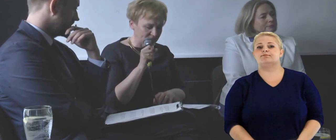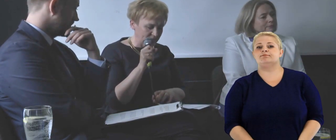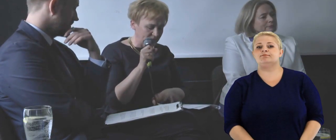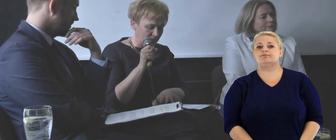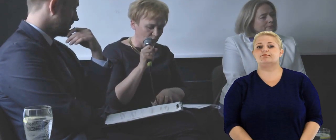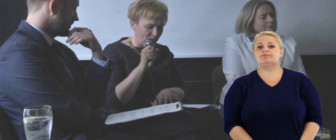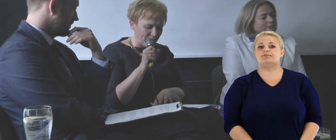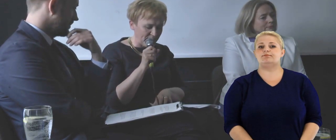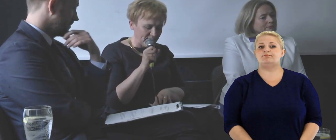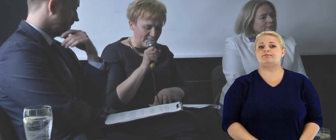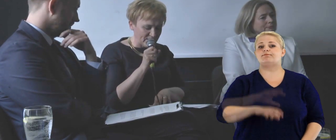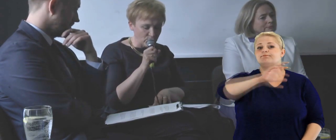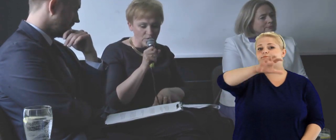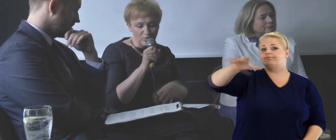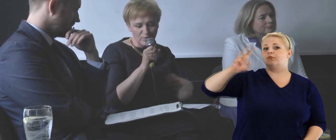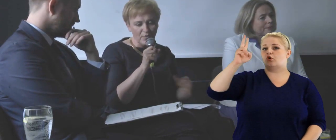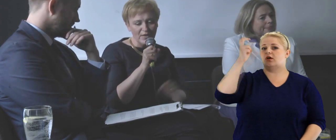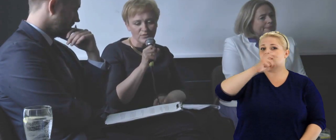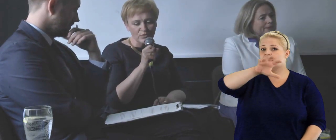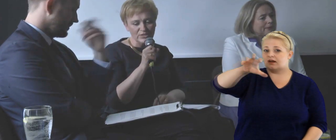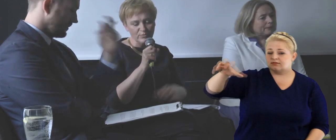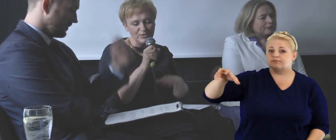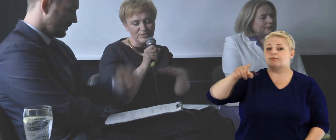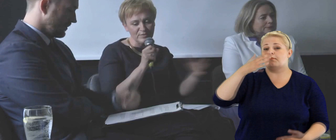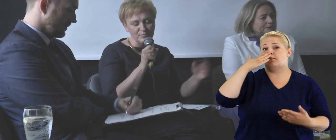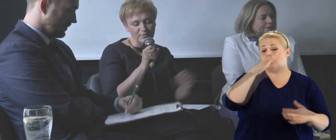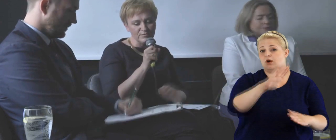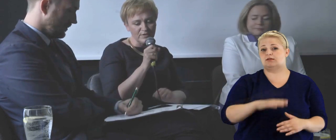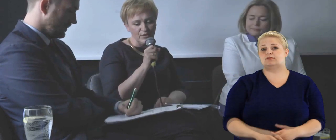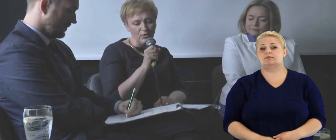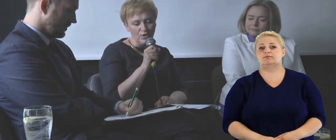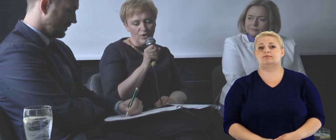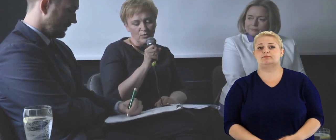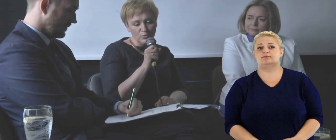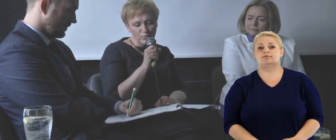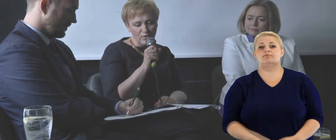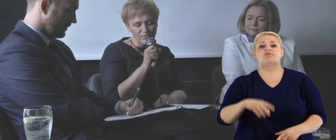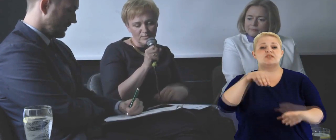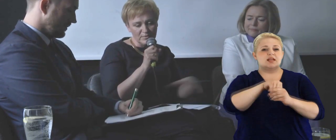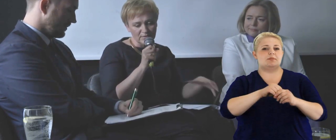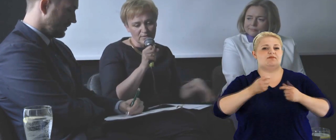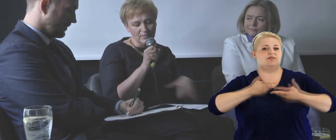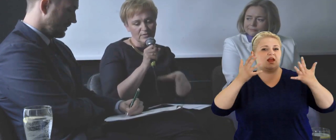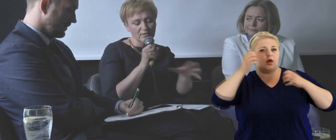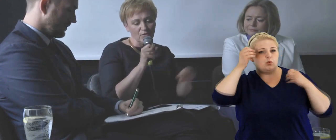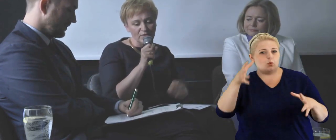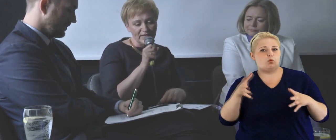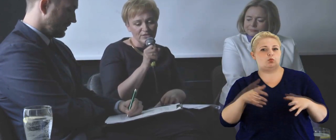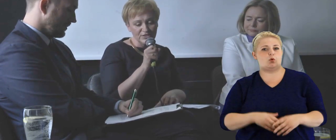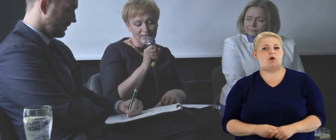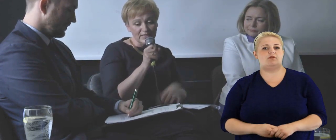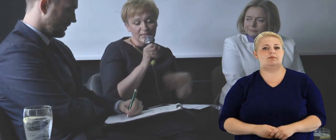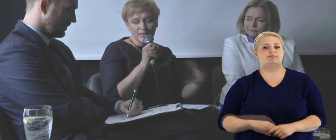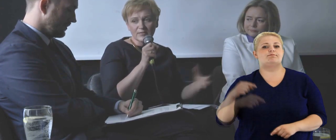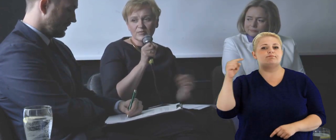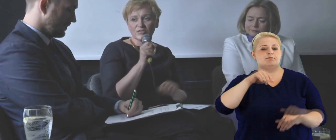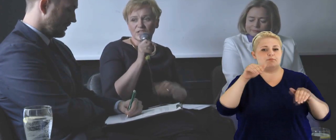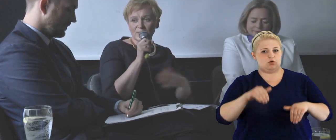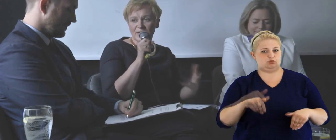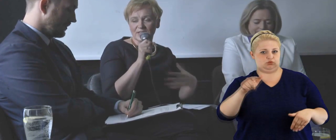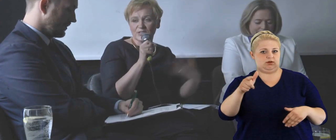właśnie z grupami interesu i który pokazuje, że właśnie w tym wielokulturowym kontekście